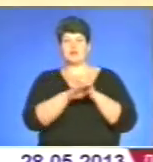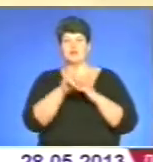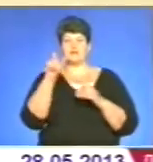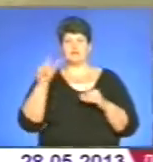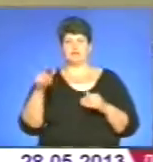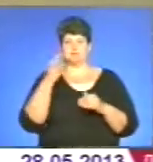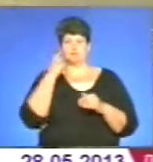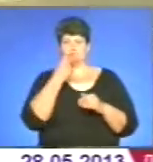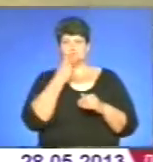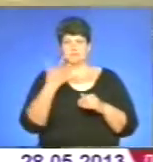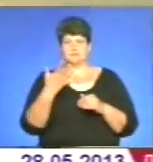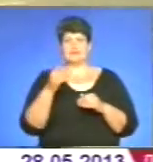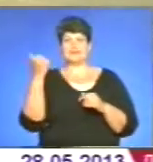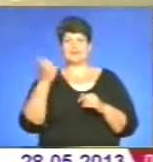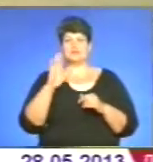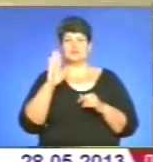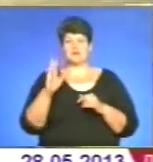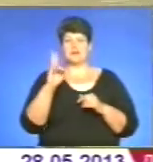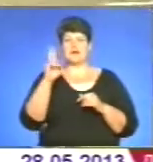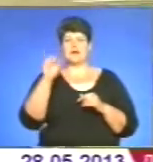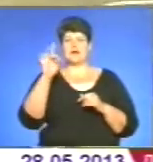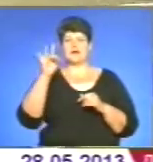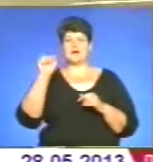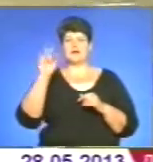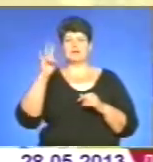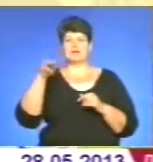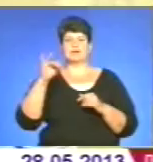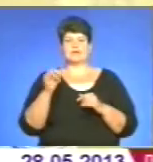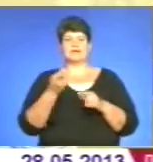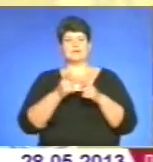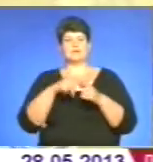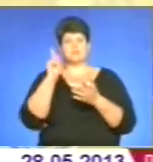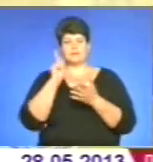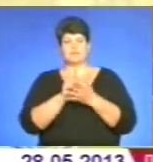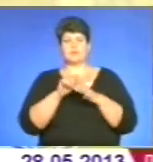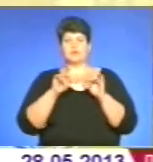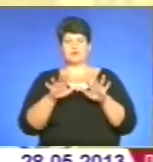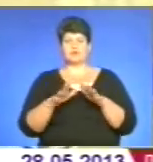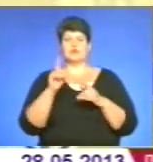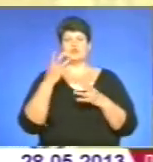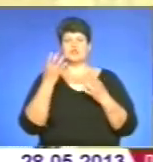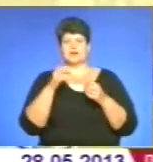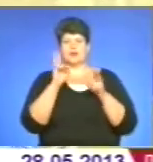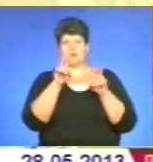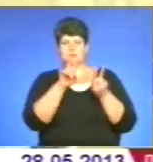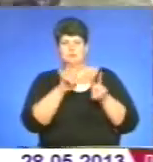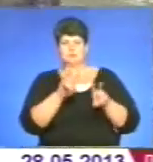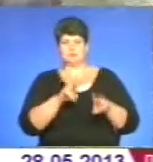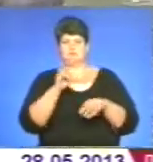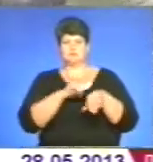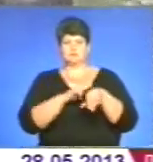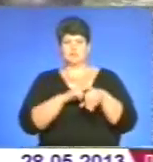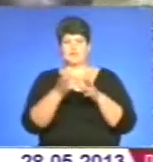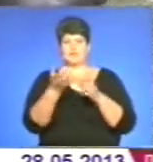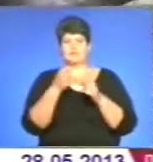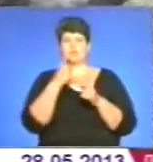ока. Майже тиждень вони перебувають на карантині. Це обов'язково процедура, після якої пернатих ще раз оглянуть ветеринари і візьмуть